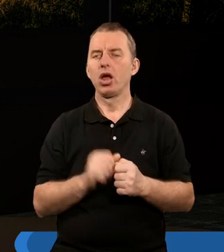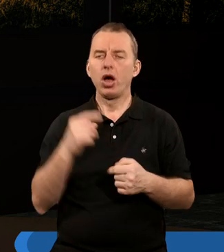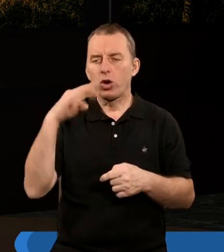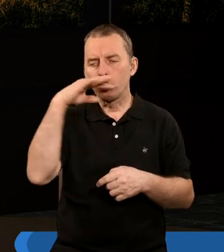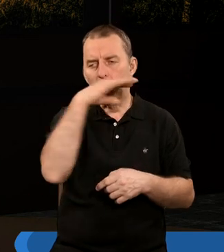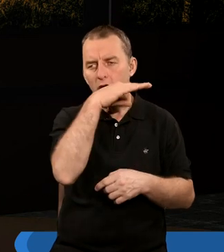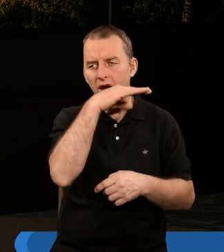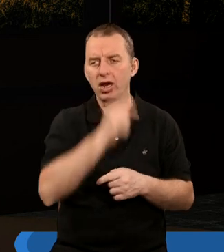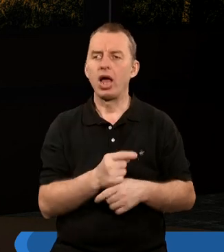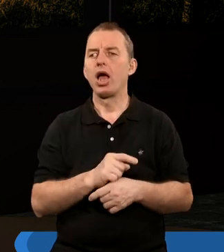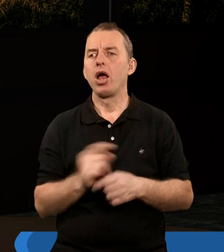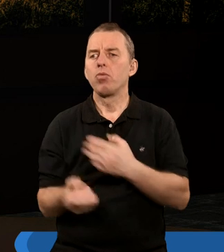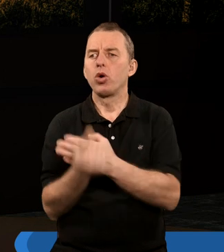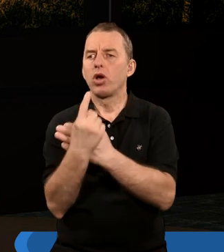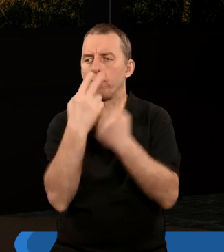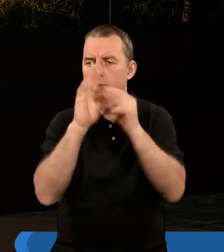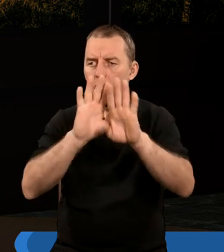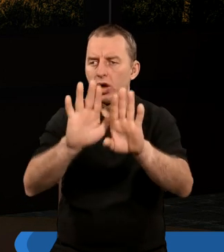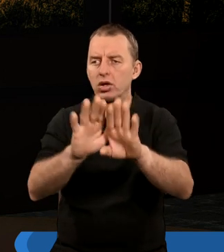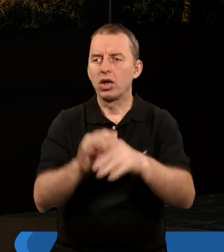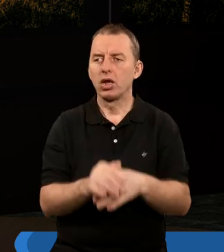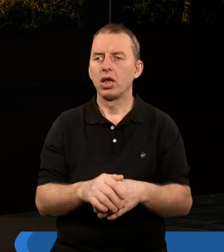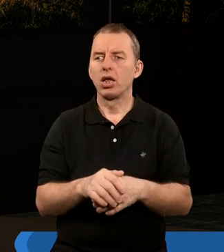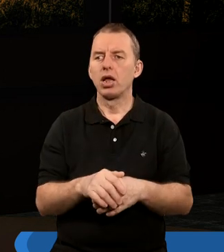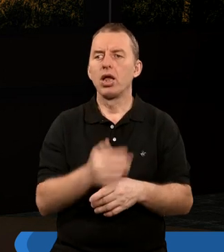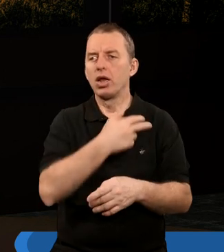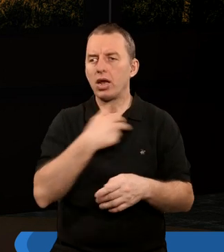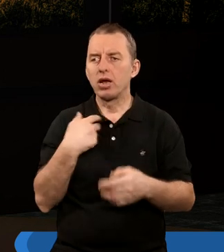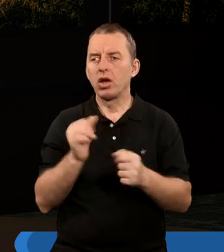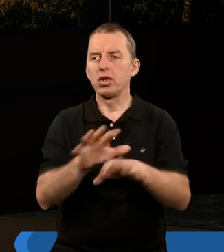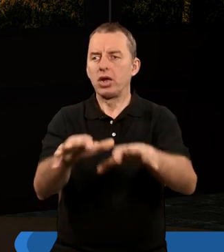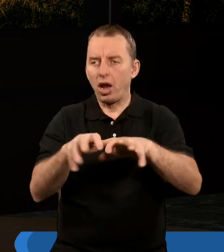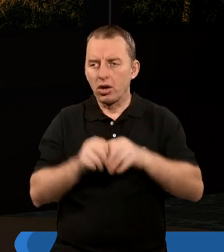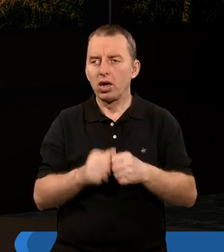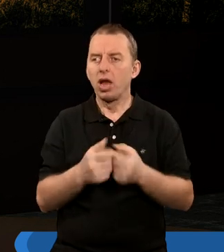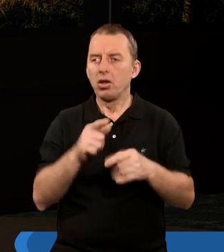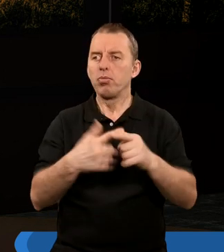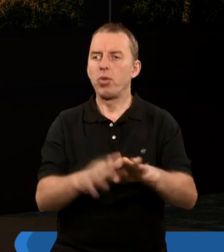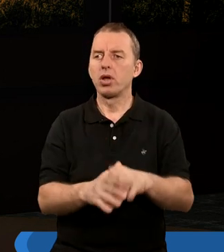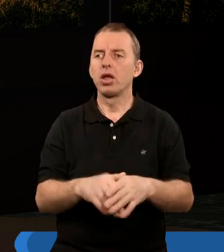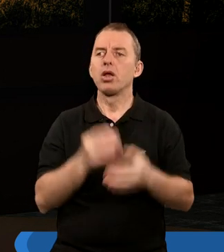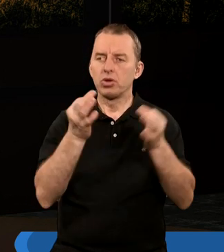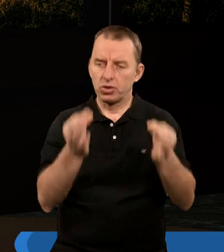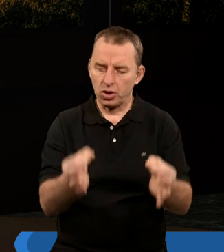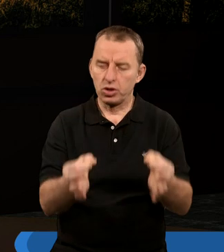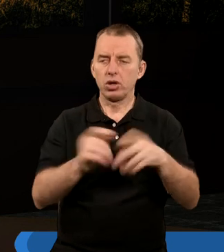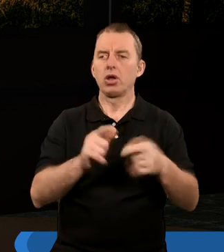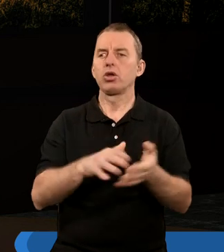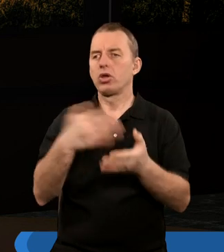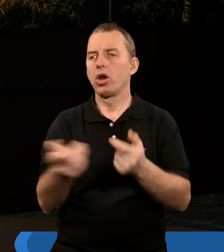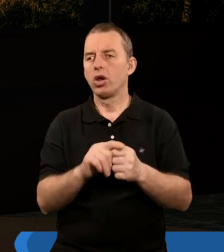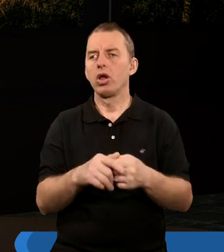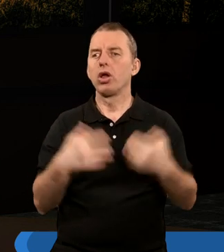rozczarowanie, to jakby to pokazuje, że to ma się nie zatrzymywać tylko na tamtym momencie, tak, bo my dzisiaj jako chrześcijanie